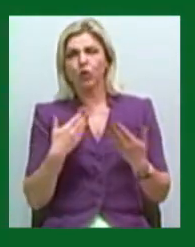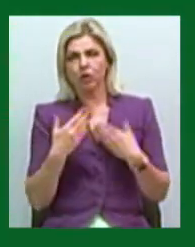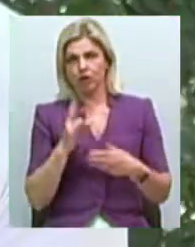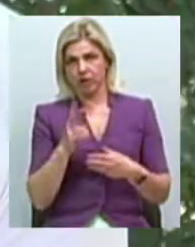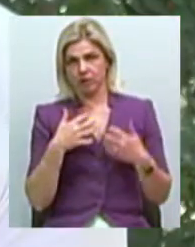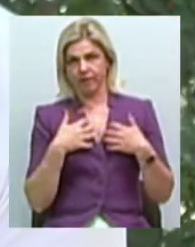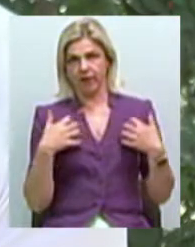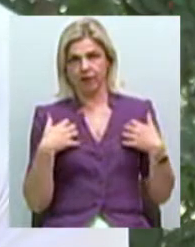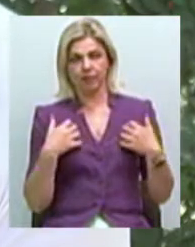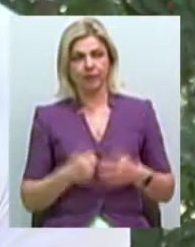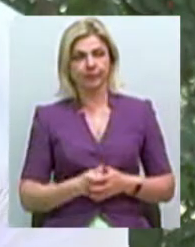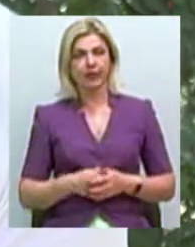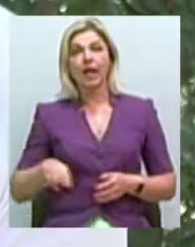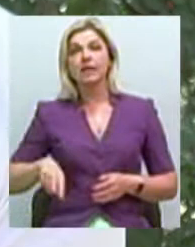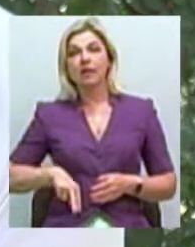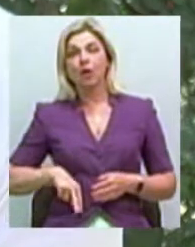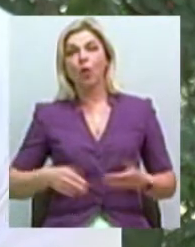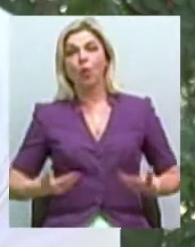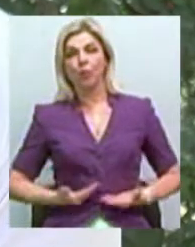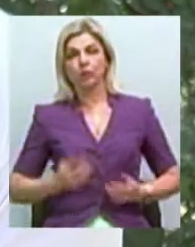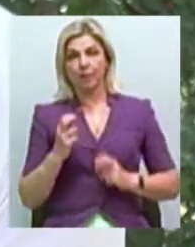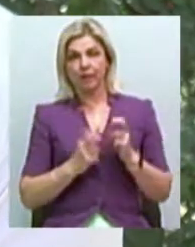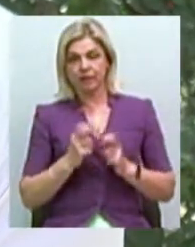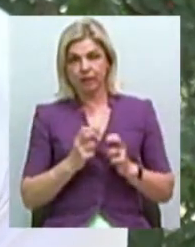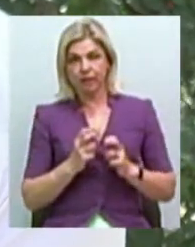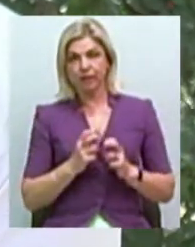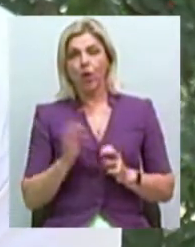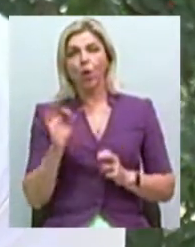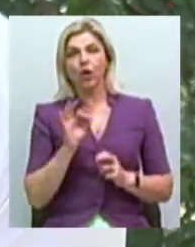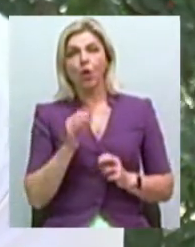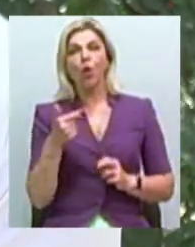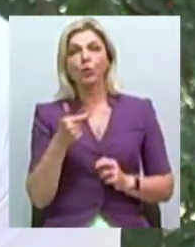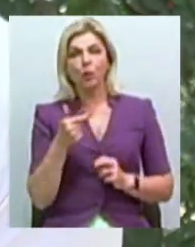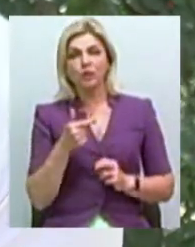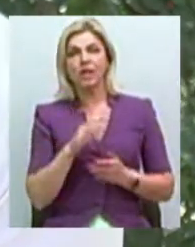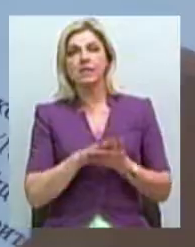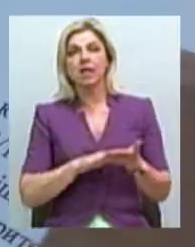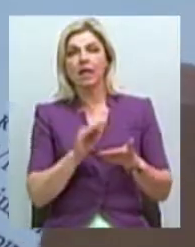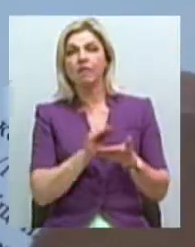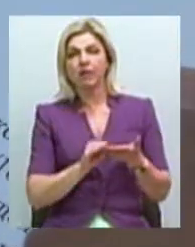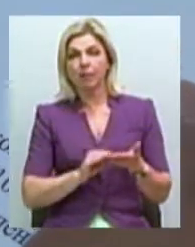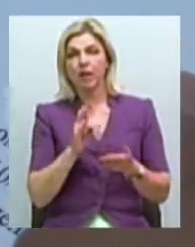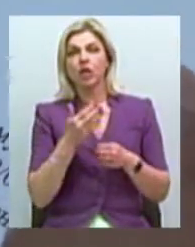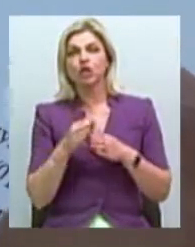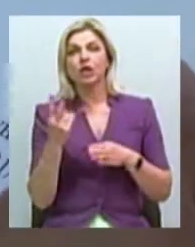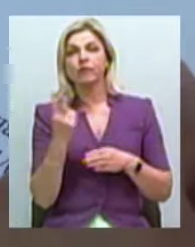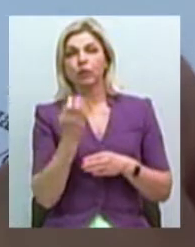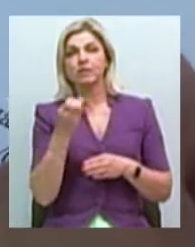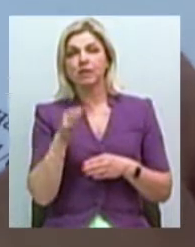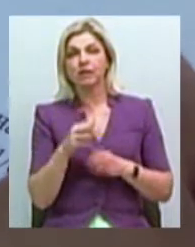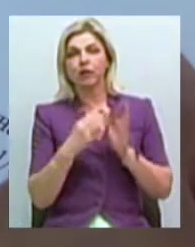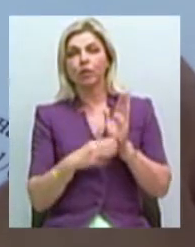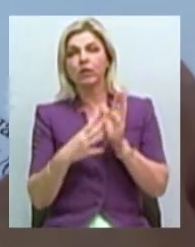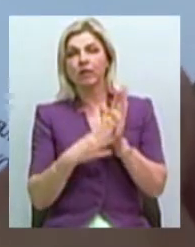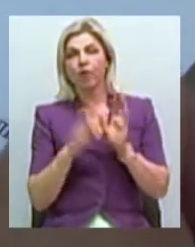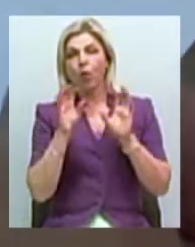Директор комунального підприємства Центр захисту тварин Олександр Голоброцький в заяві спирається на частину другу статті 89